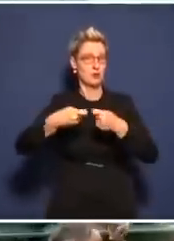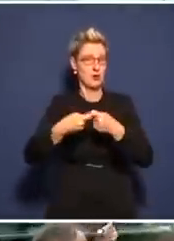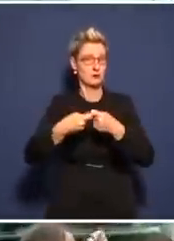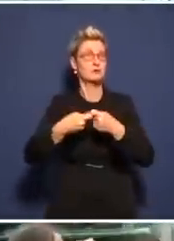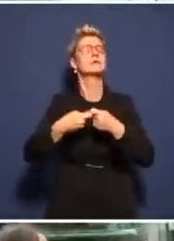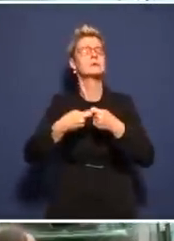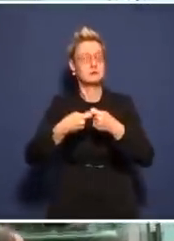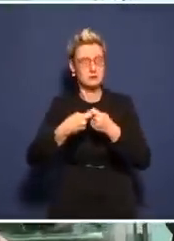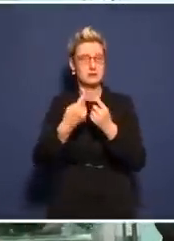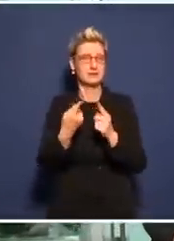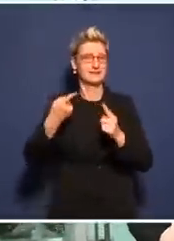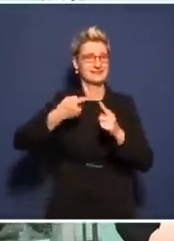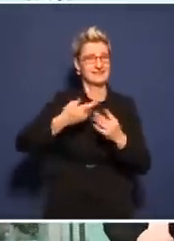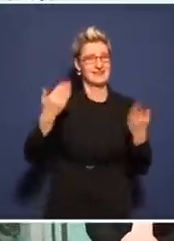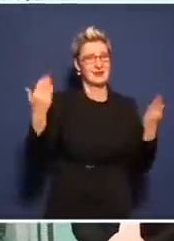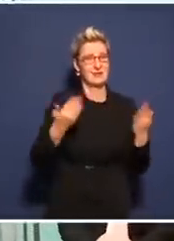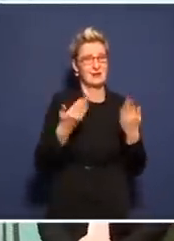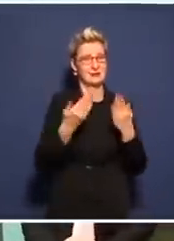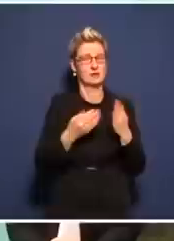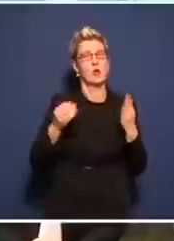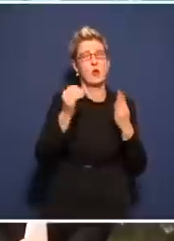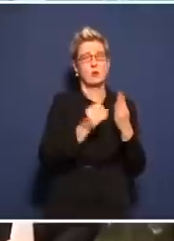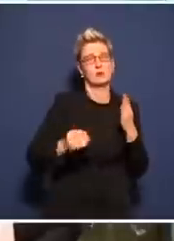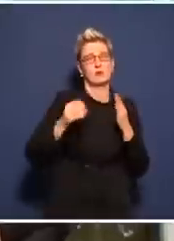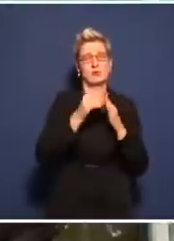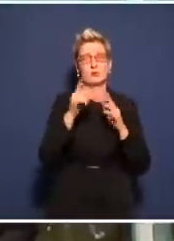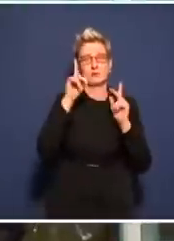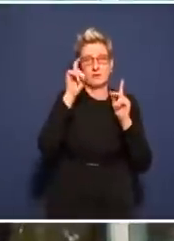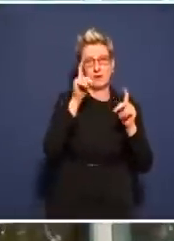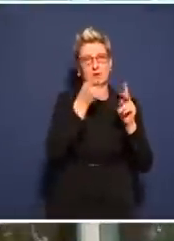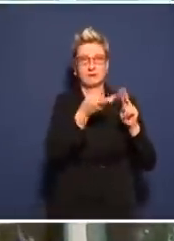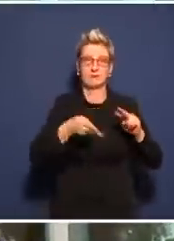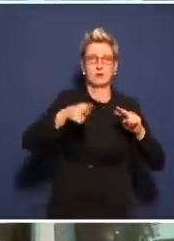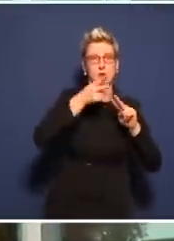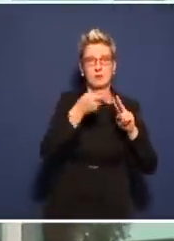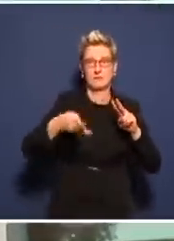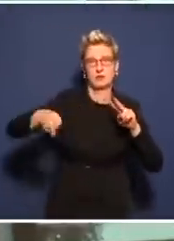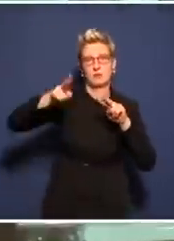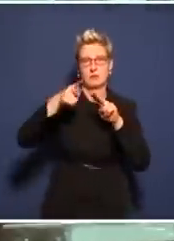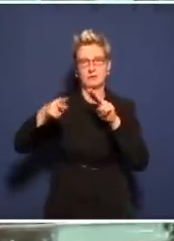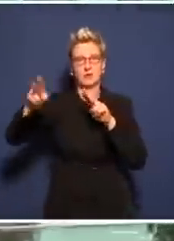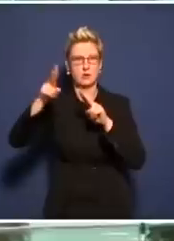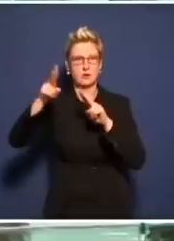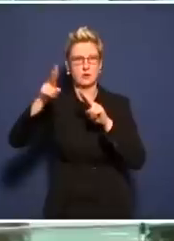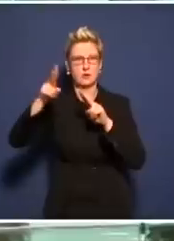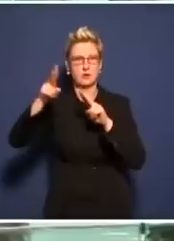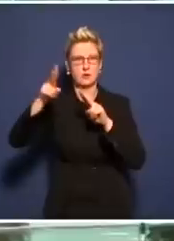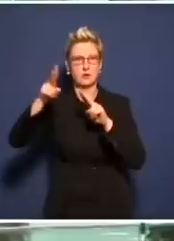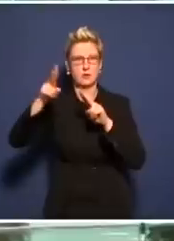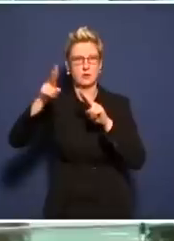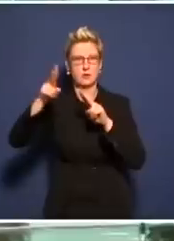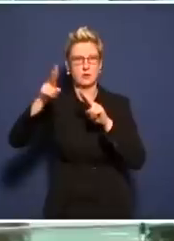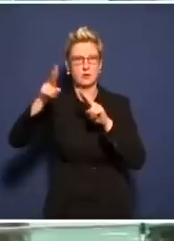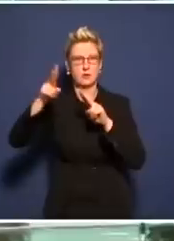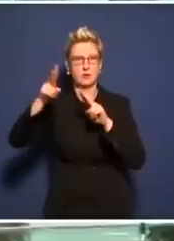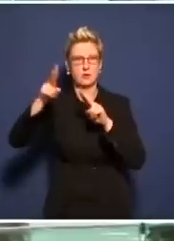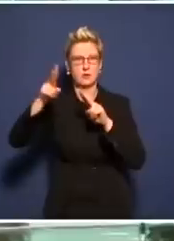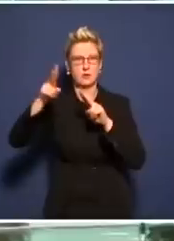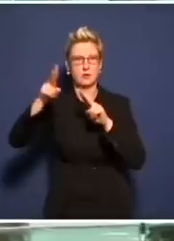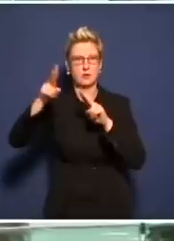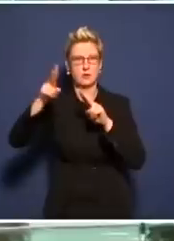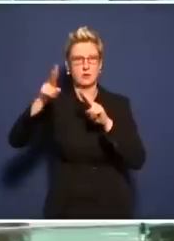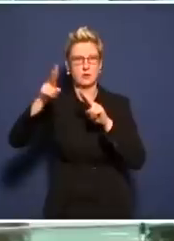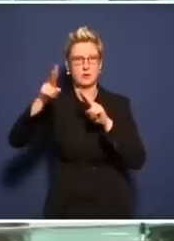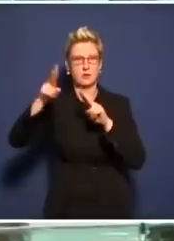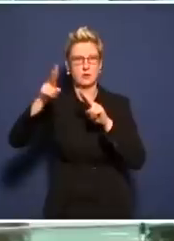kurze Verdopplungszeit bei der Omikron-Variante haben, die wir in vielen anderen europäischen Ländern sehen. Ja, die haben wir nicht. Aber wir sehen in